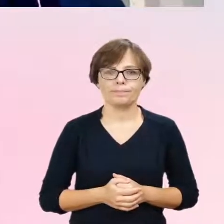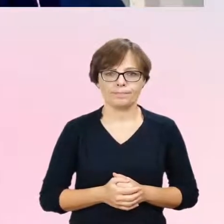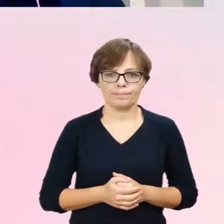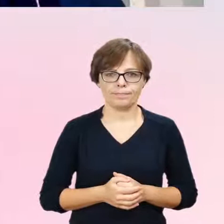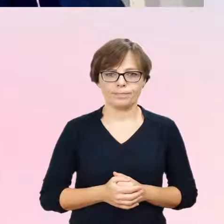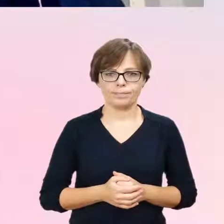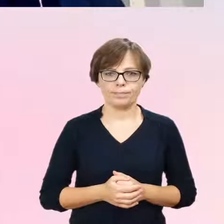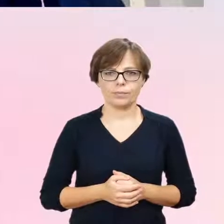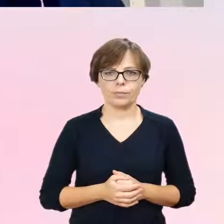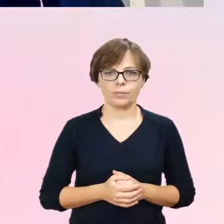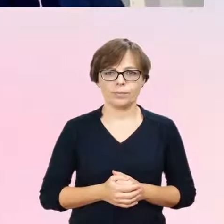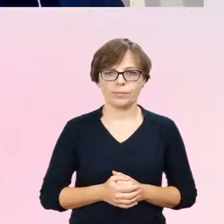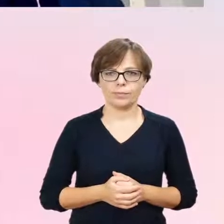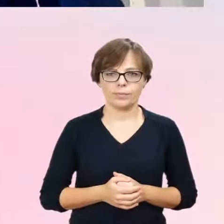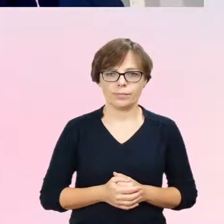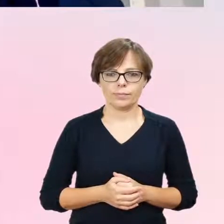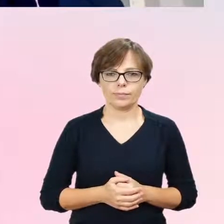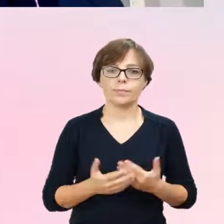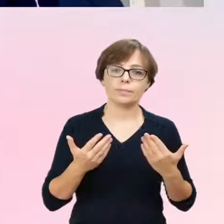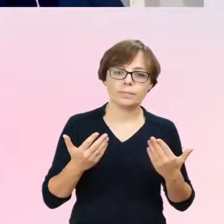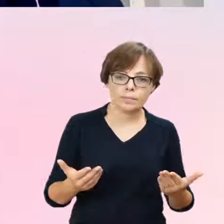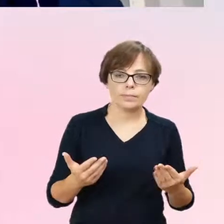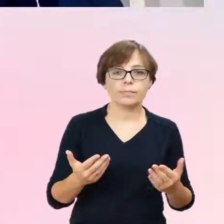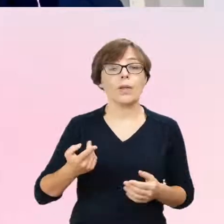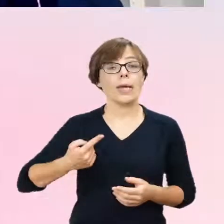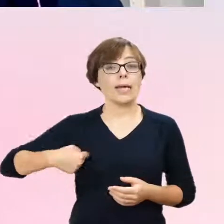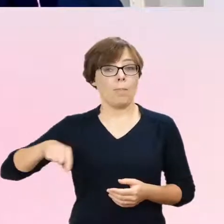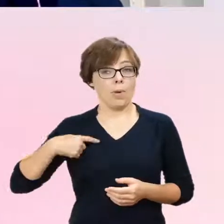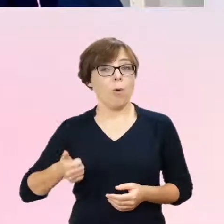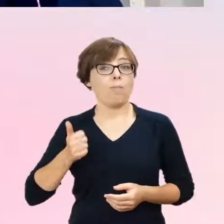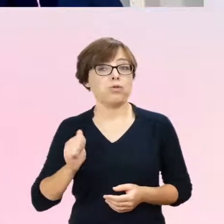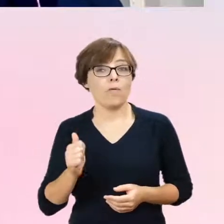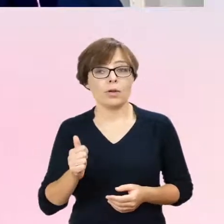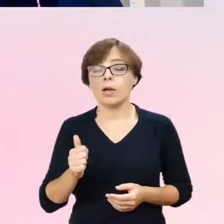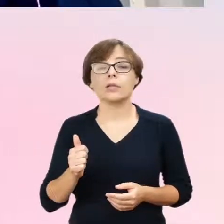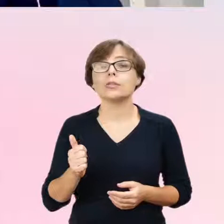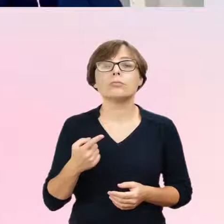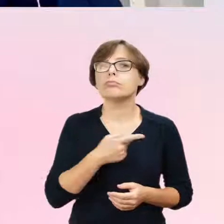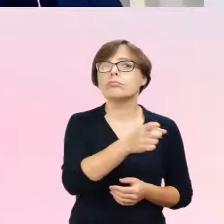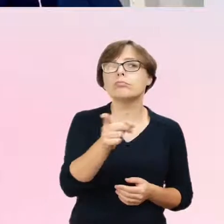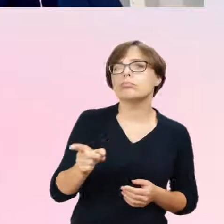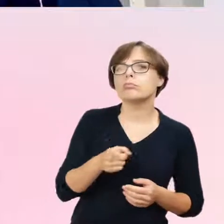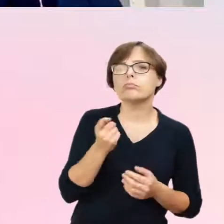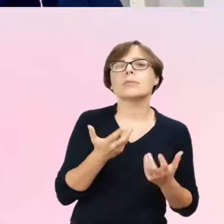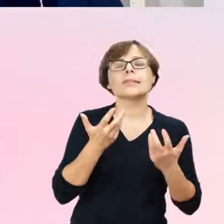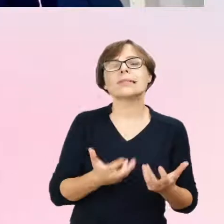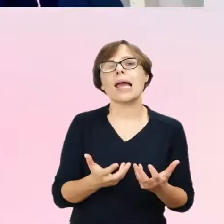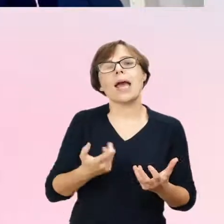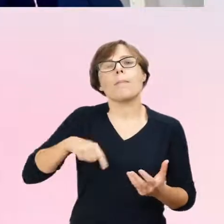No i tak, no i co właściwie jako profesjonaliści, czego się od nas oczekuje, czego się od nas oczekuje,